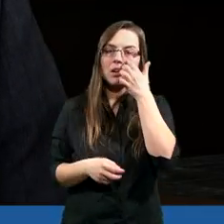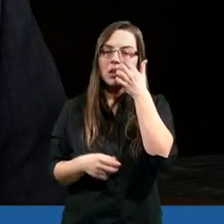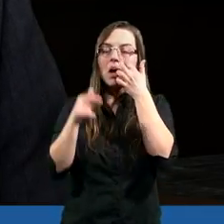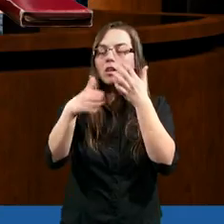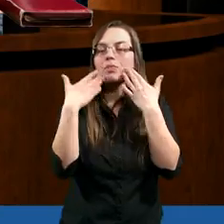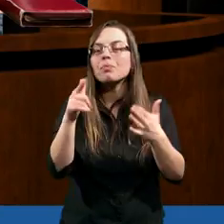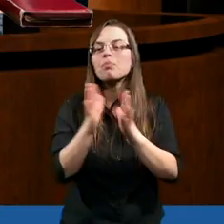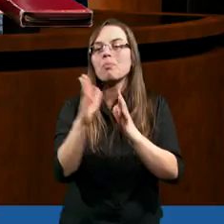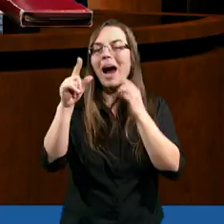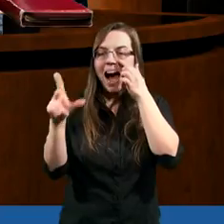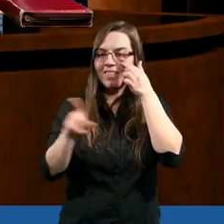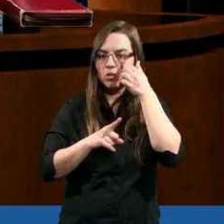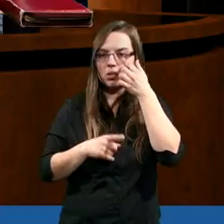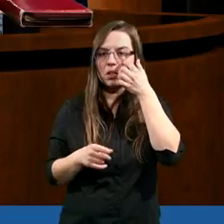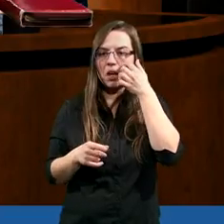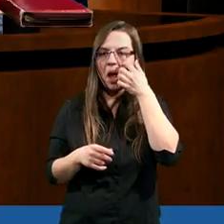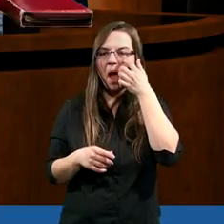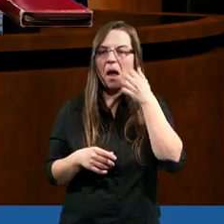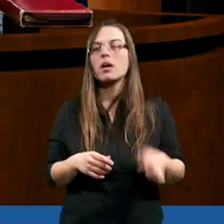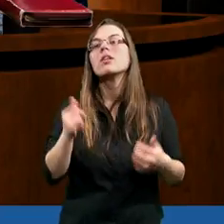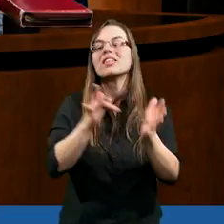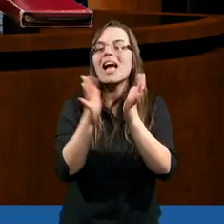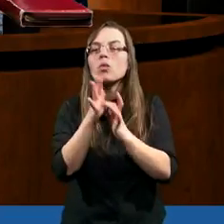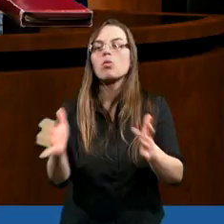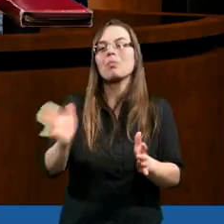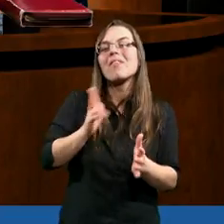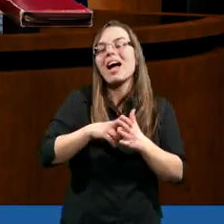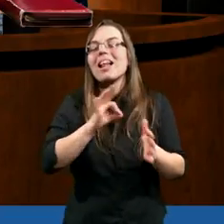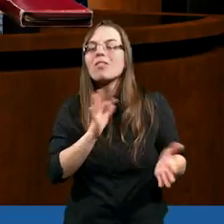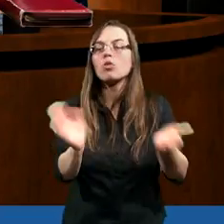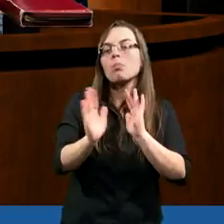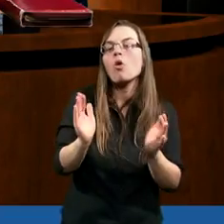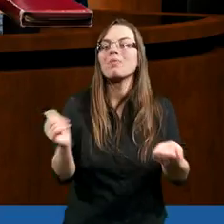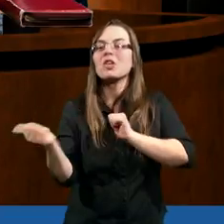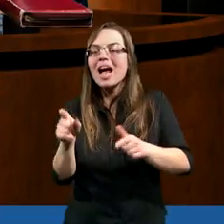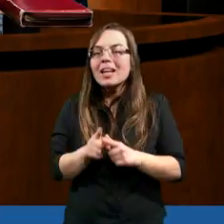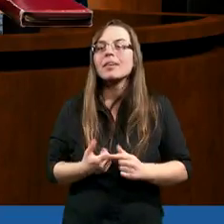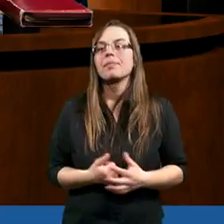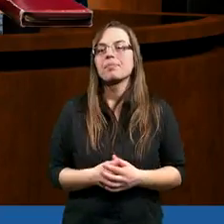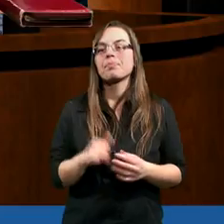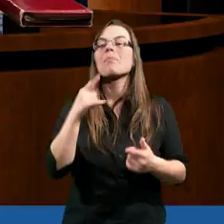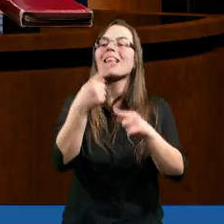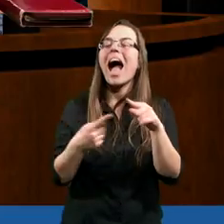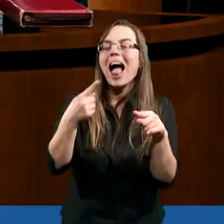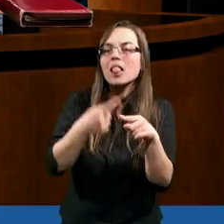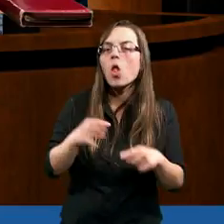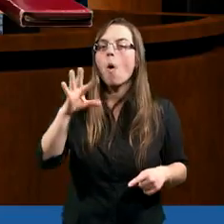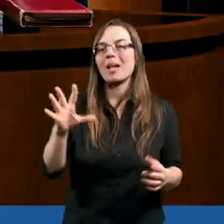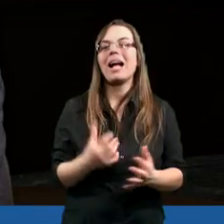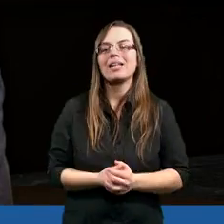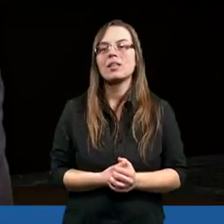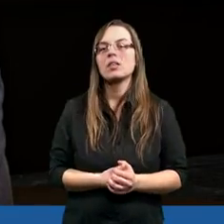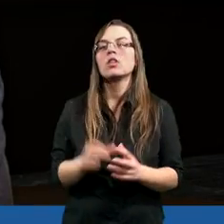O czym pisze Paweł? Ja myślę, że wielu przeżywa na swój sposób chrzest. Natomiast